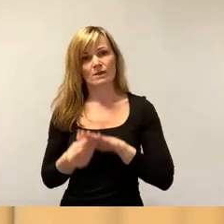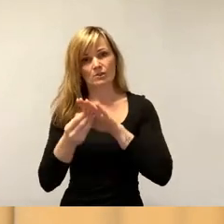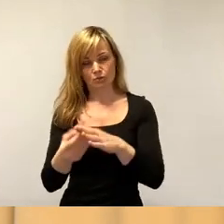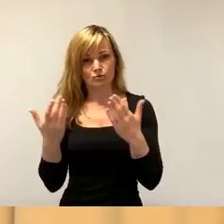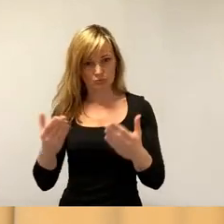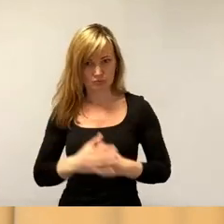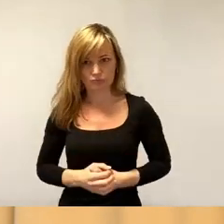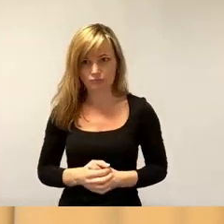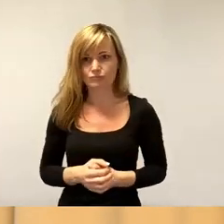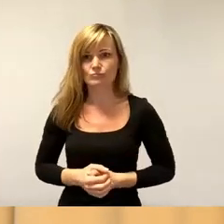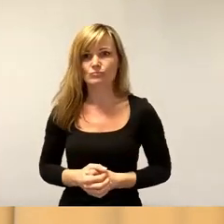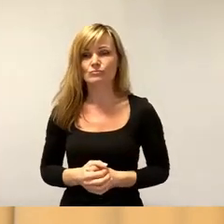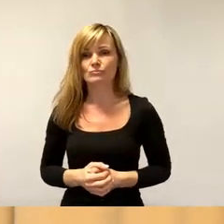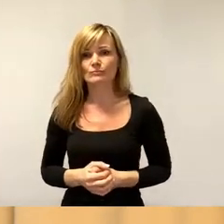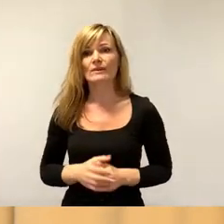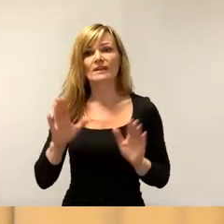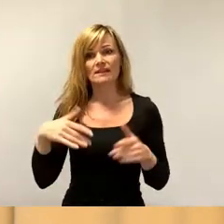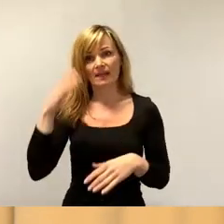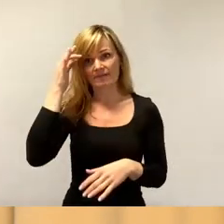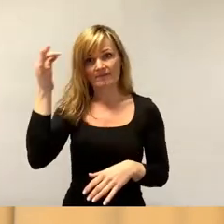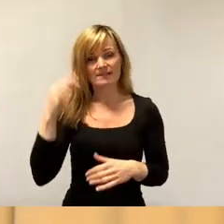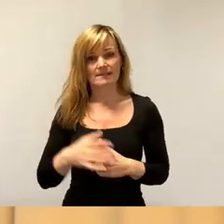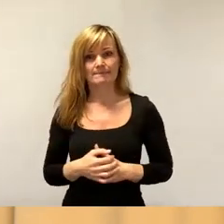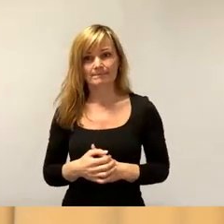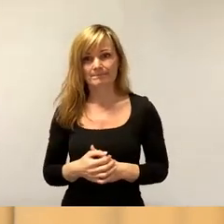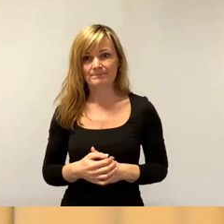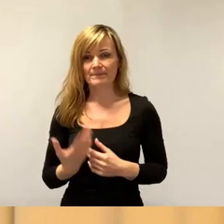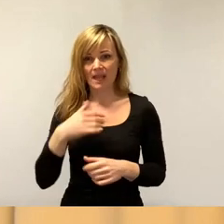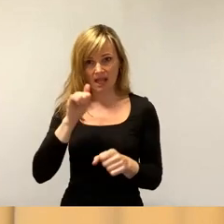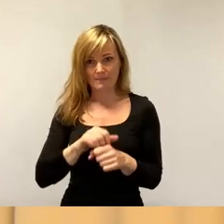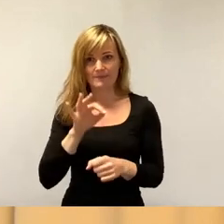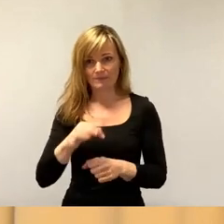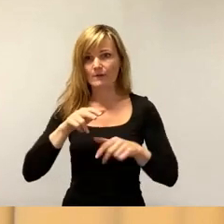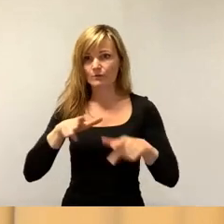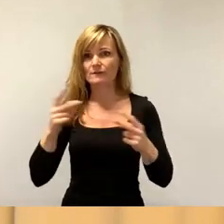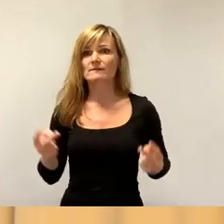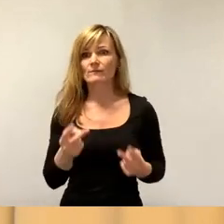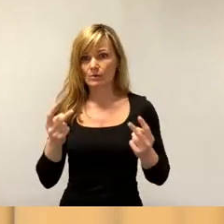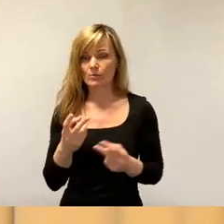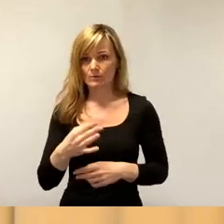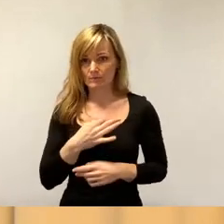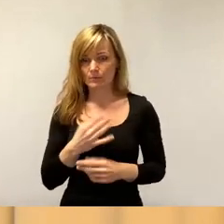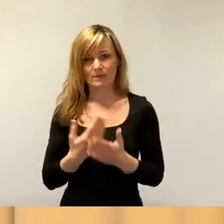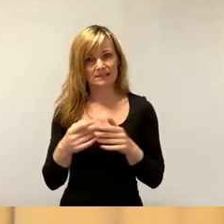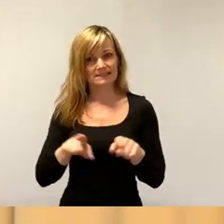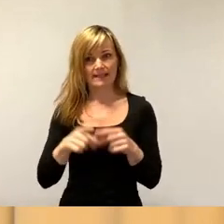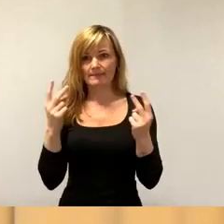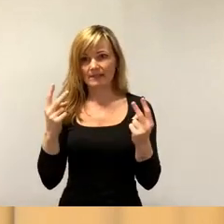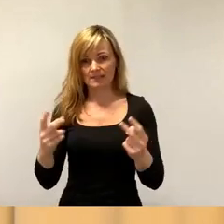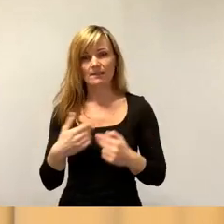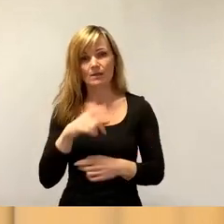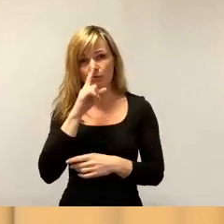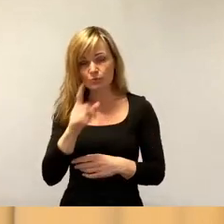Und Sie dürfen wissen, mir, dem Amt für Wirtschaftsförderung und allen anderen, ist es genauso wichtig, dass nicht nur die Großen